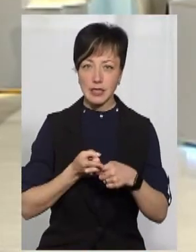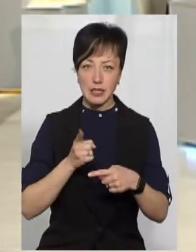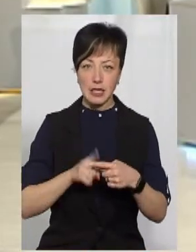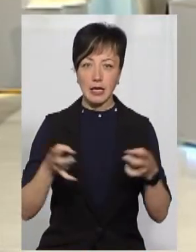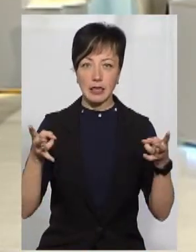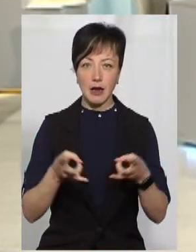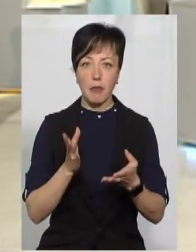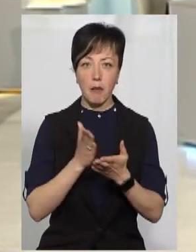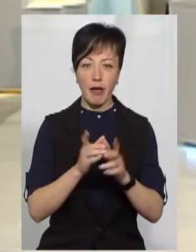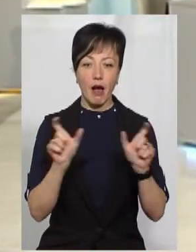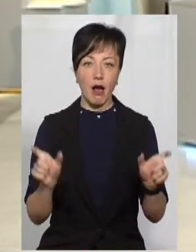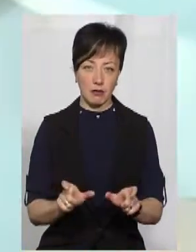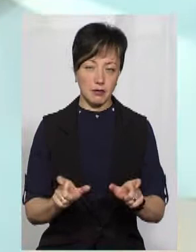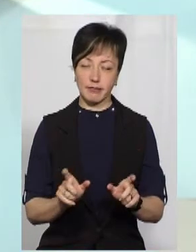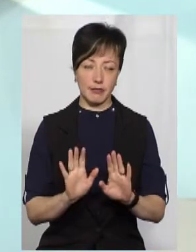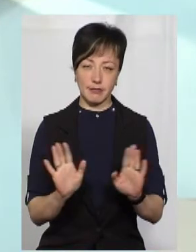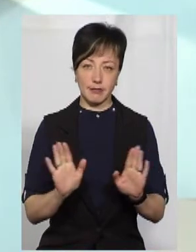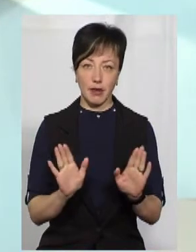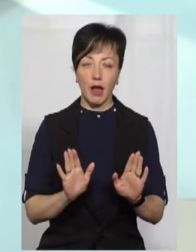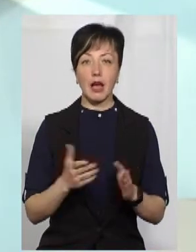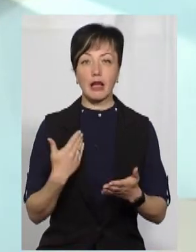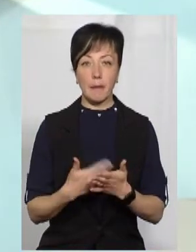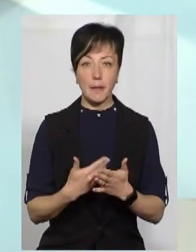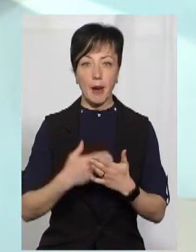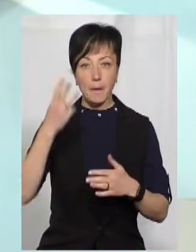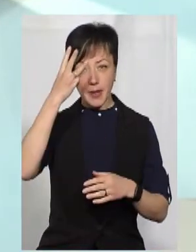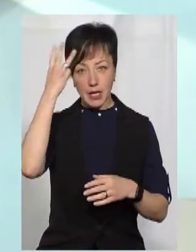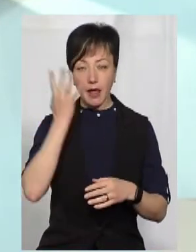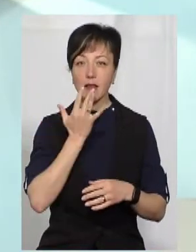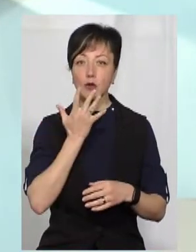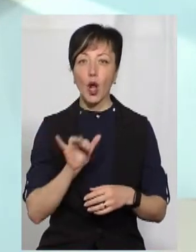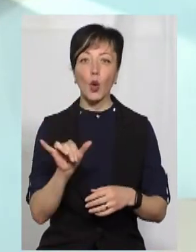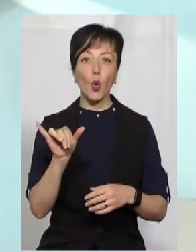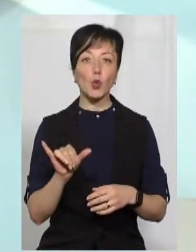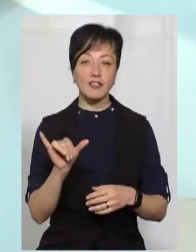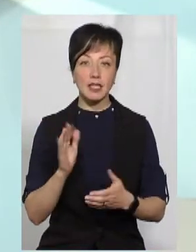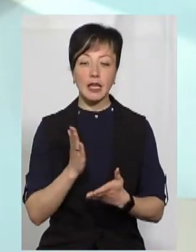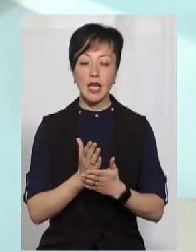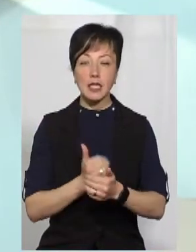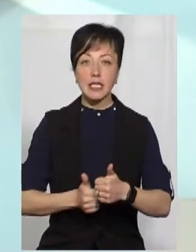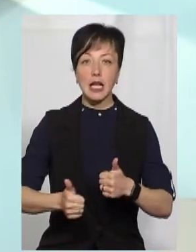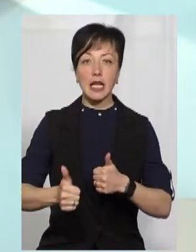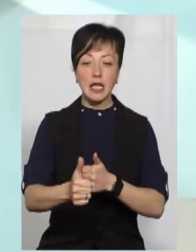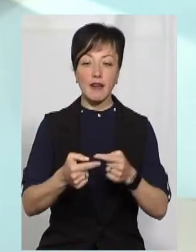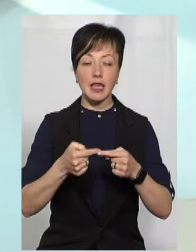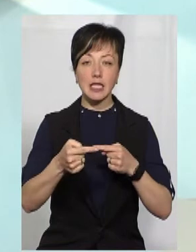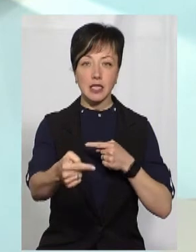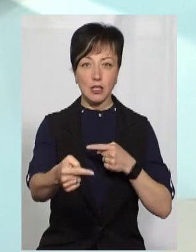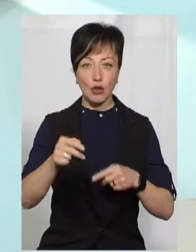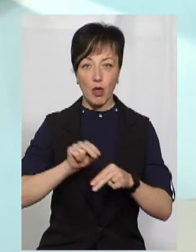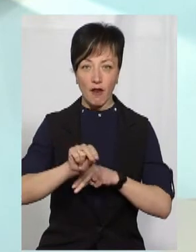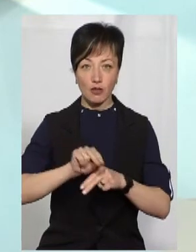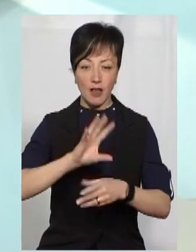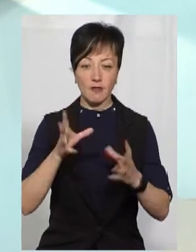треба мати карантин? Не обов'язково треба мати. До прикладу, Хмельницький національний університет є одним із лідерів дистанційного навчання